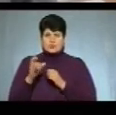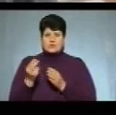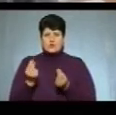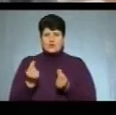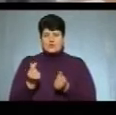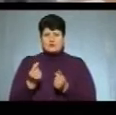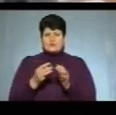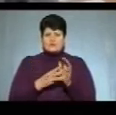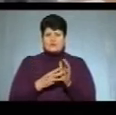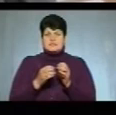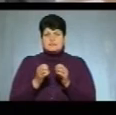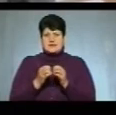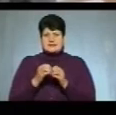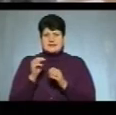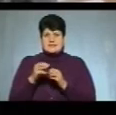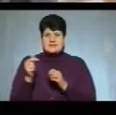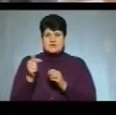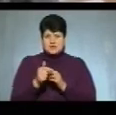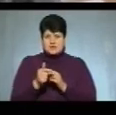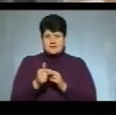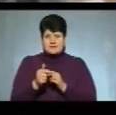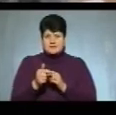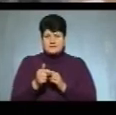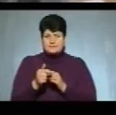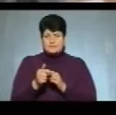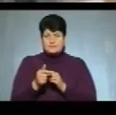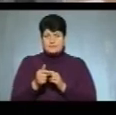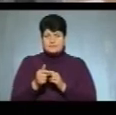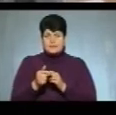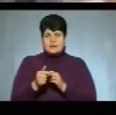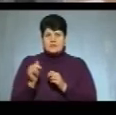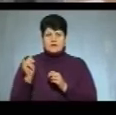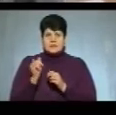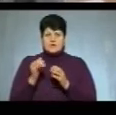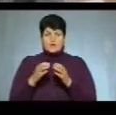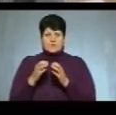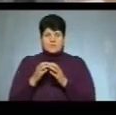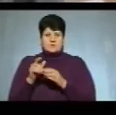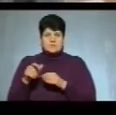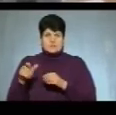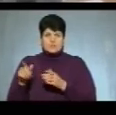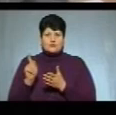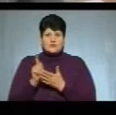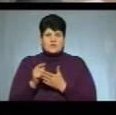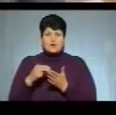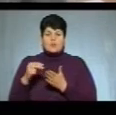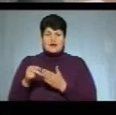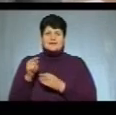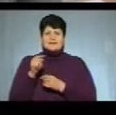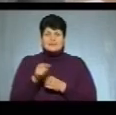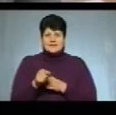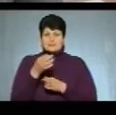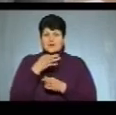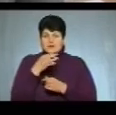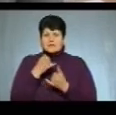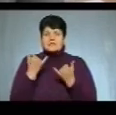8-10 тисяч гривень інку, певні групи пацієнтів повинні купляти ті препарати, яких на